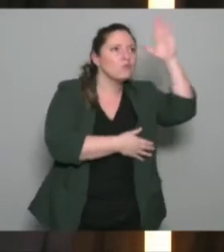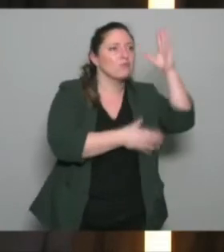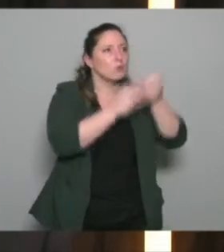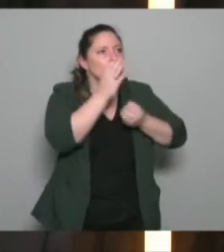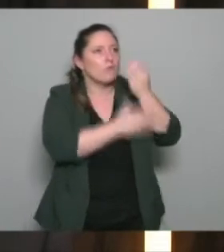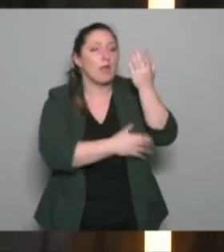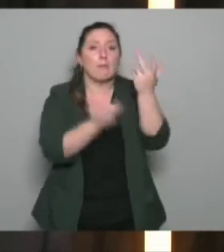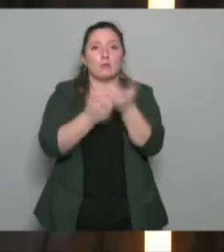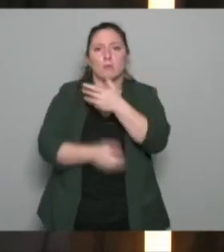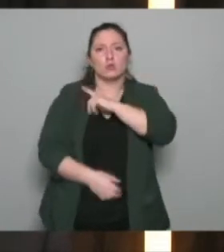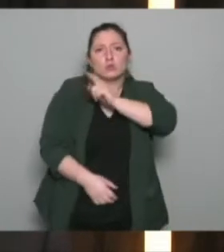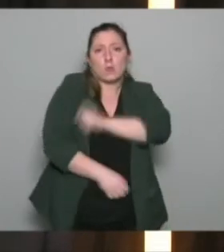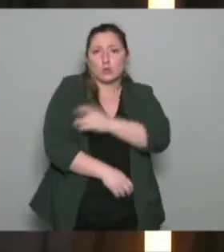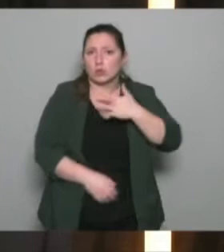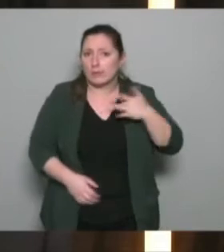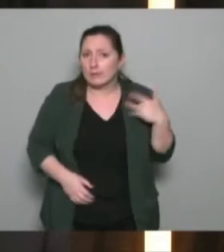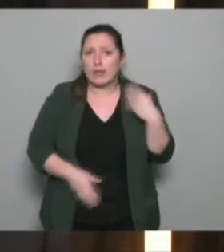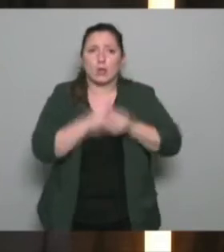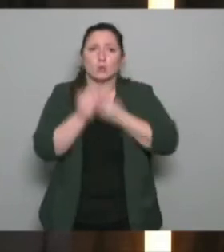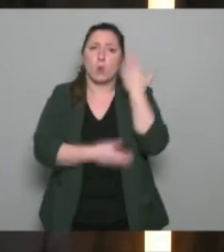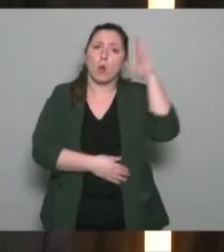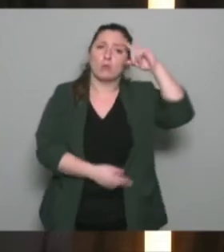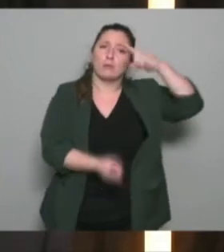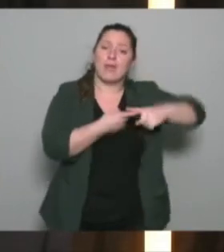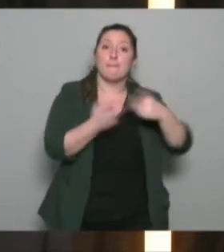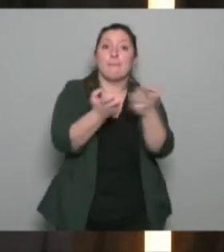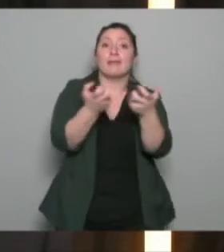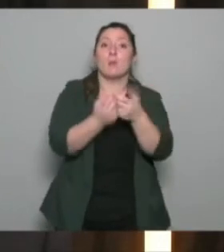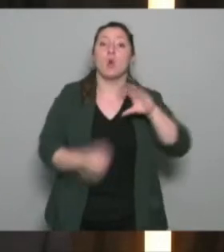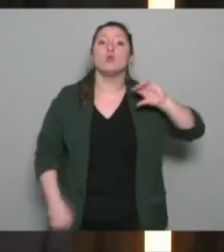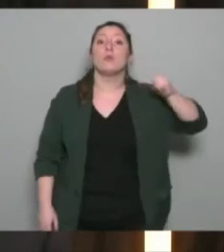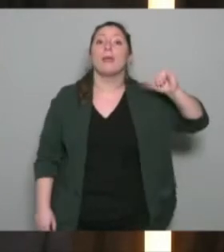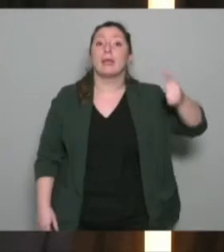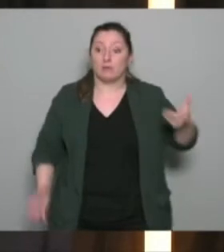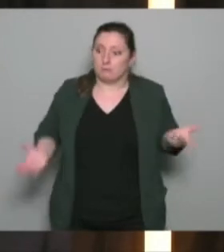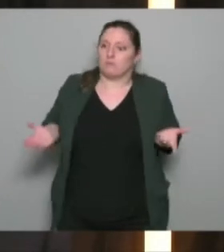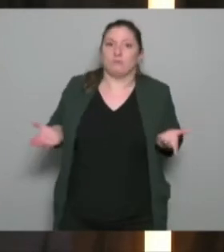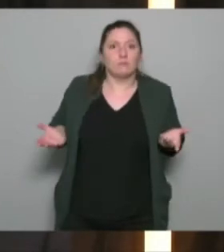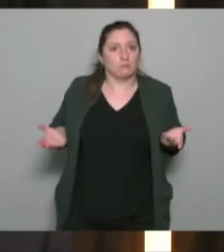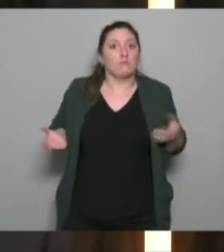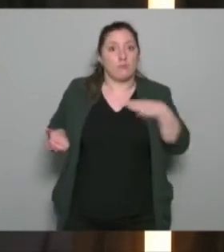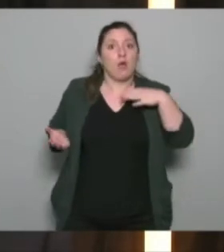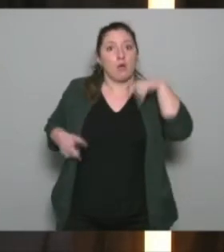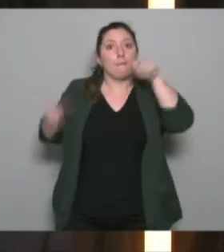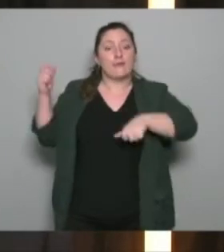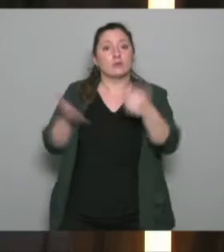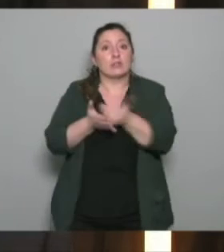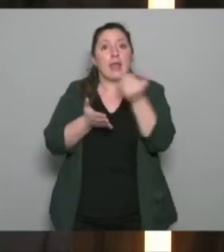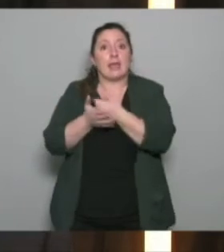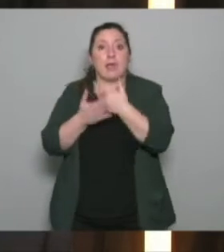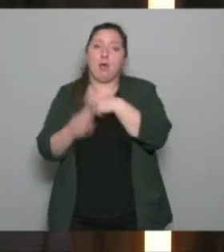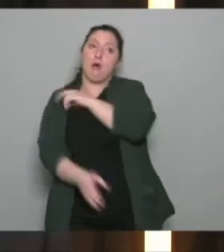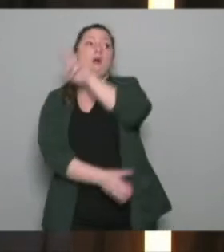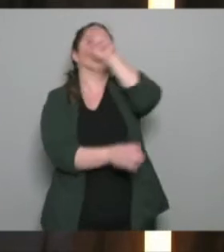peut être sur le sport santé mais aussi sur un autre sujet qui parle du jour la digitalisation j'ai des salariés qui vont se former pour développer des